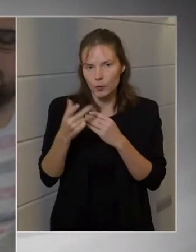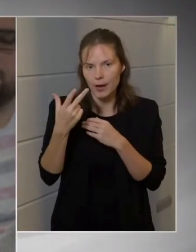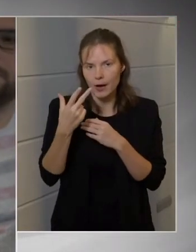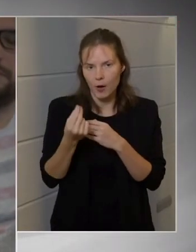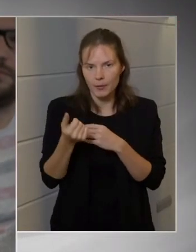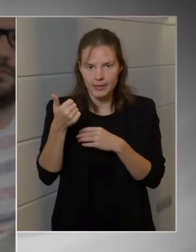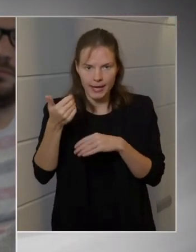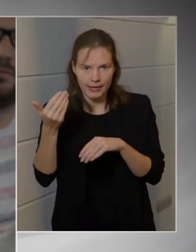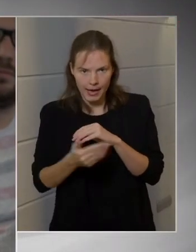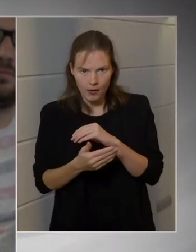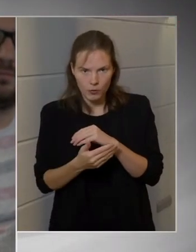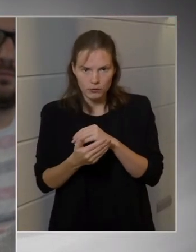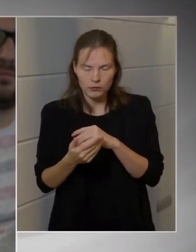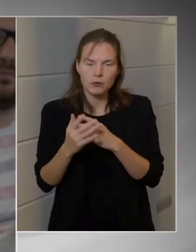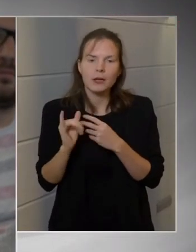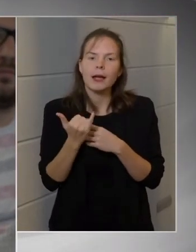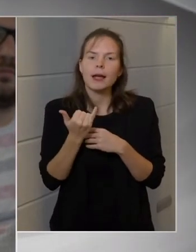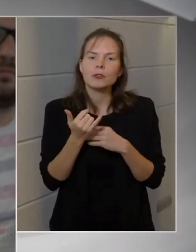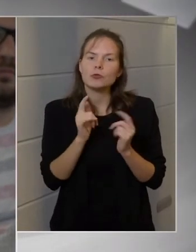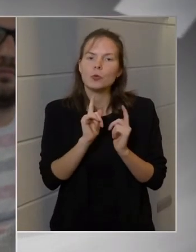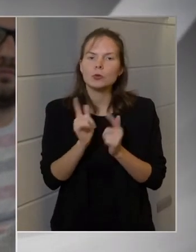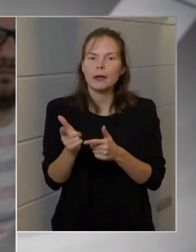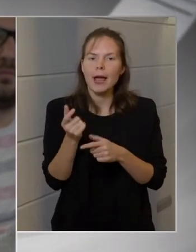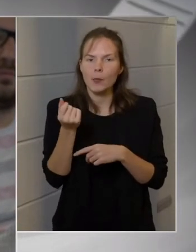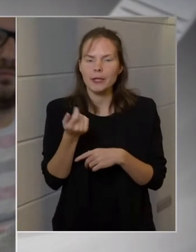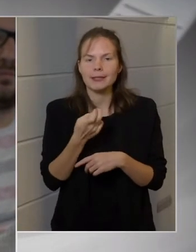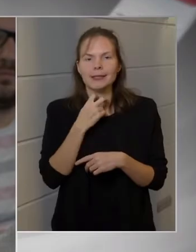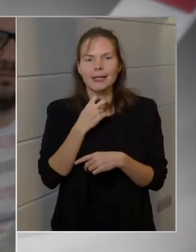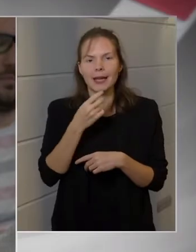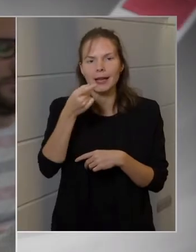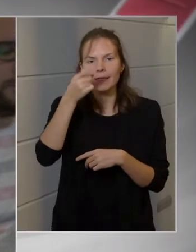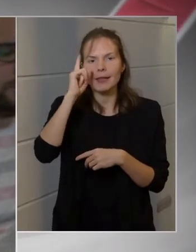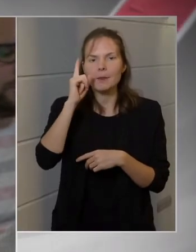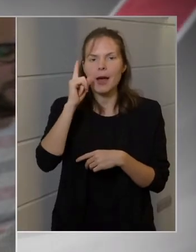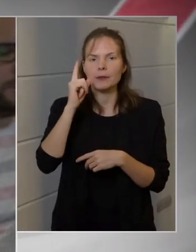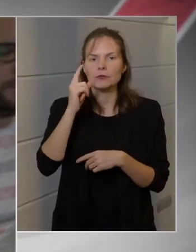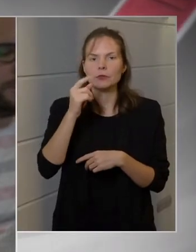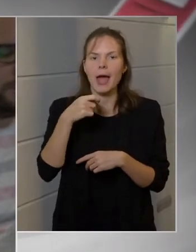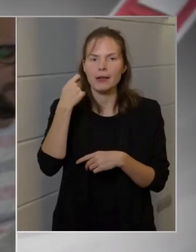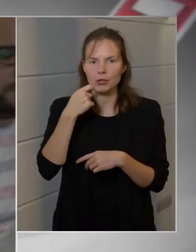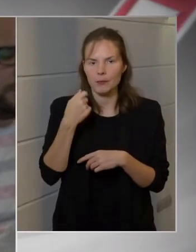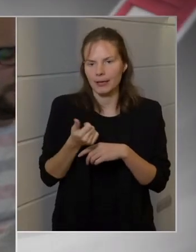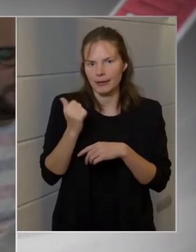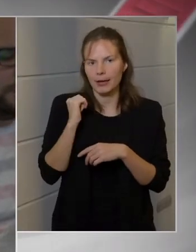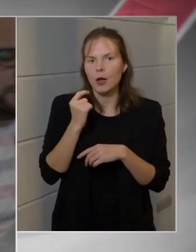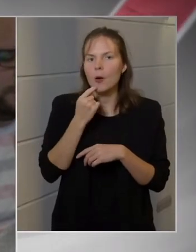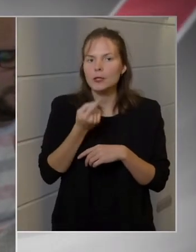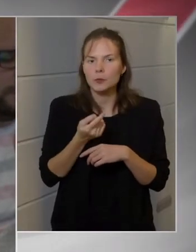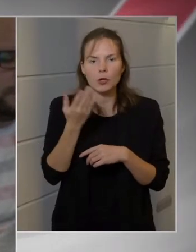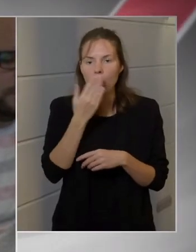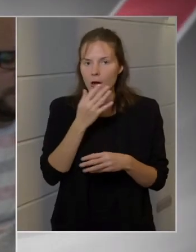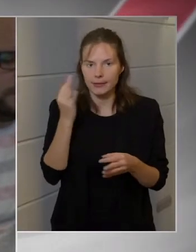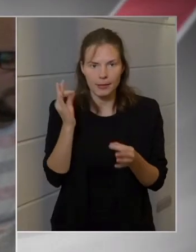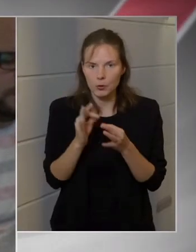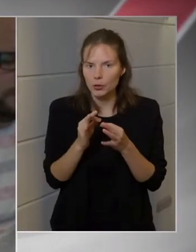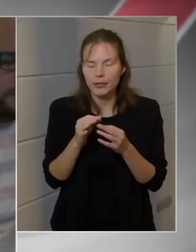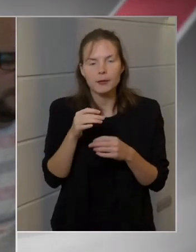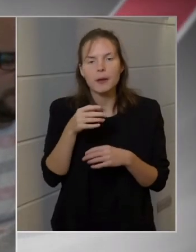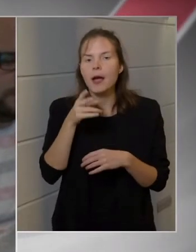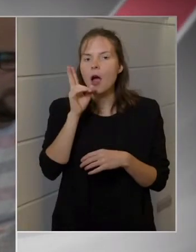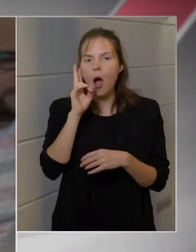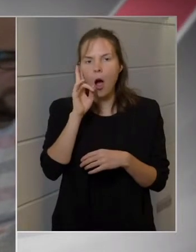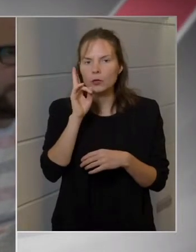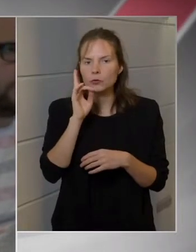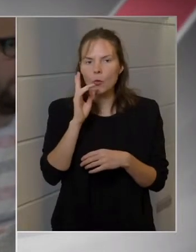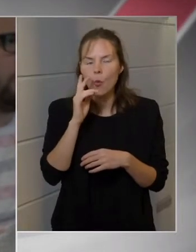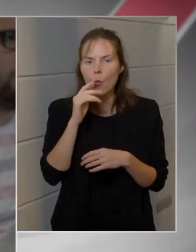előtt, és utalják a pénzt. Gyé-Német Erzsébet azt mondta az a TV egyenes beszédben tegnap, hogyha ez nem történik meg, akkor